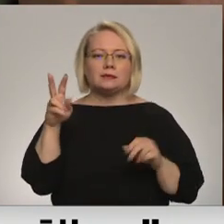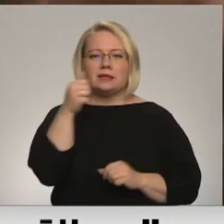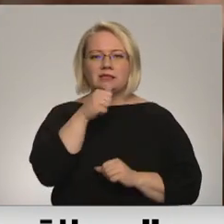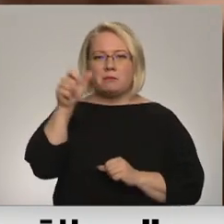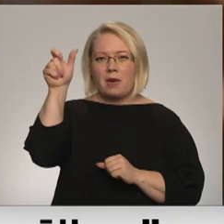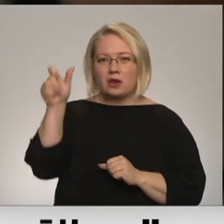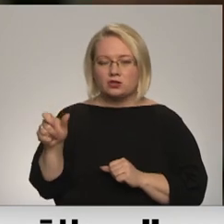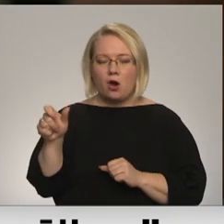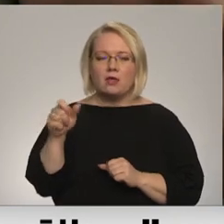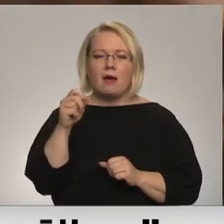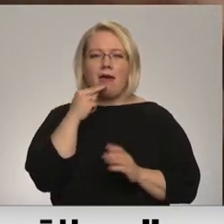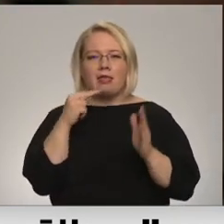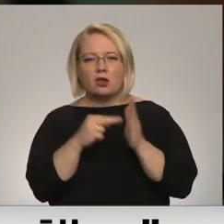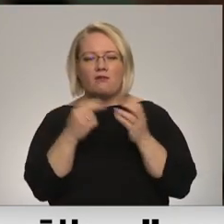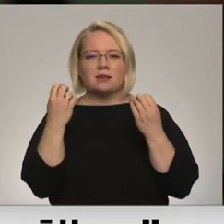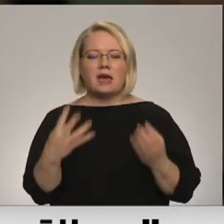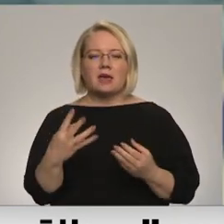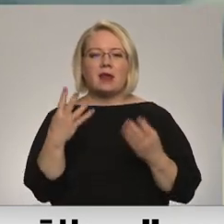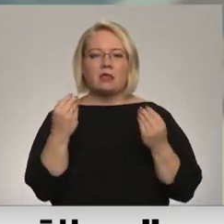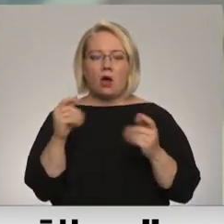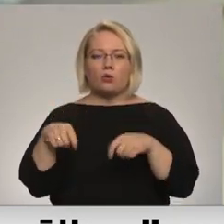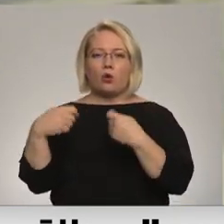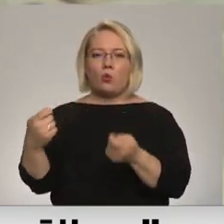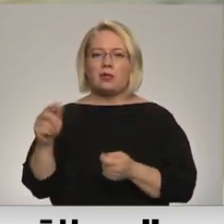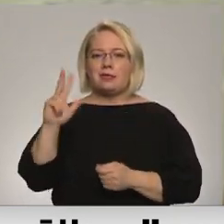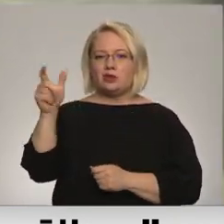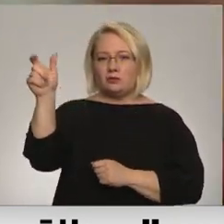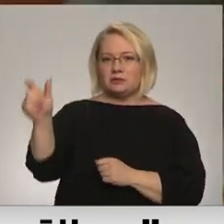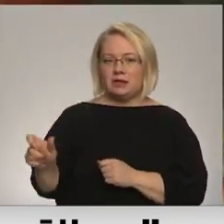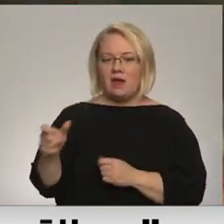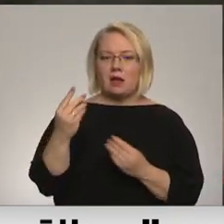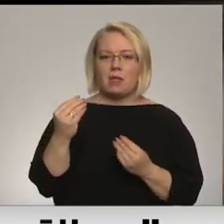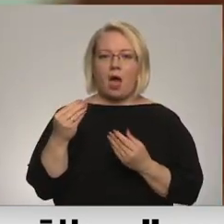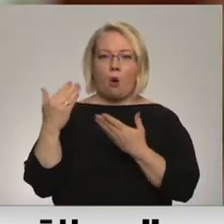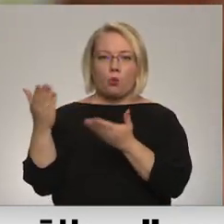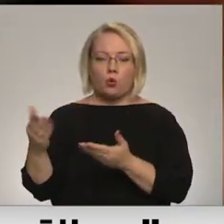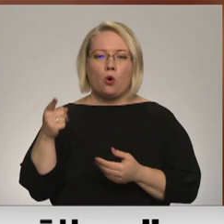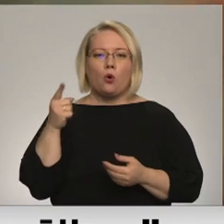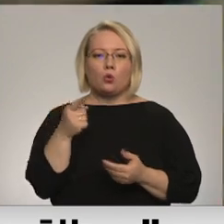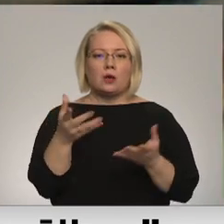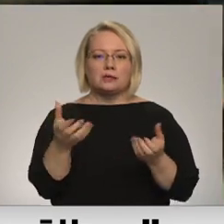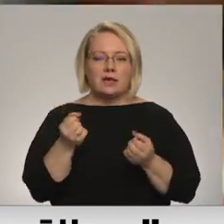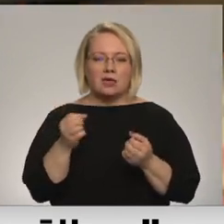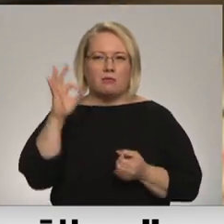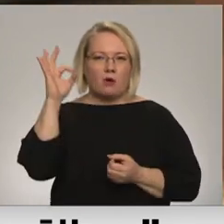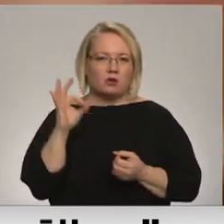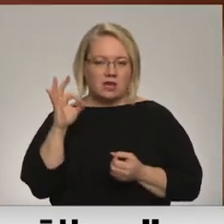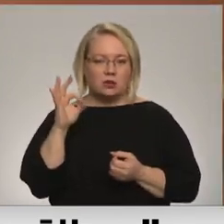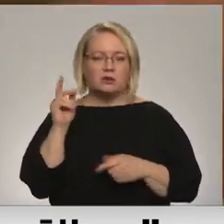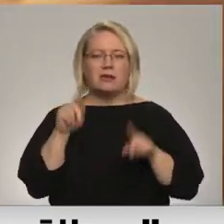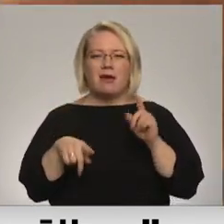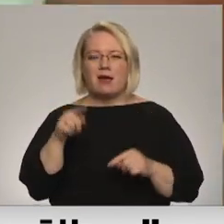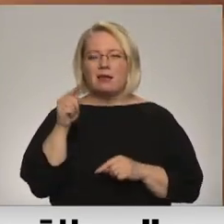elektroniski vai skaidrā naudā nodot trešajai personai piedrošas naudas līdzekļus, par to saņemot komisijas maksu. Nereti